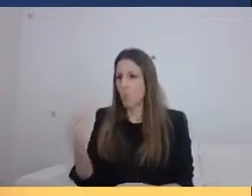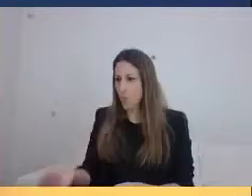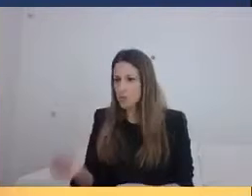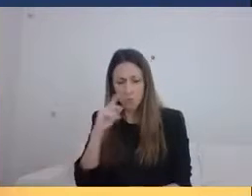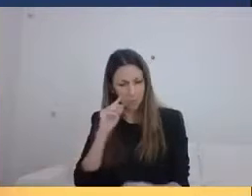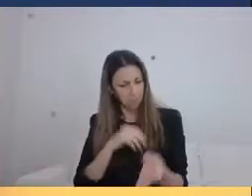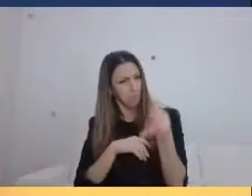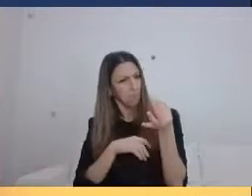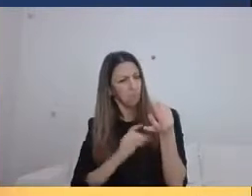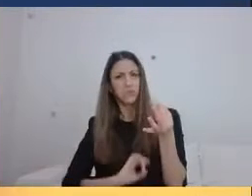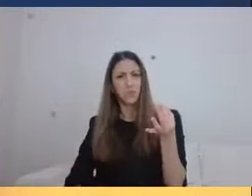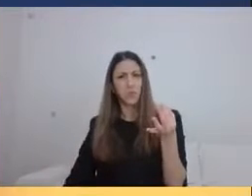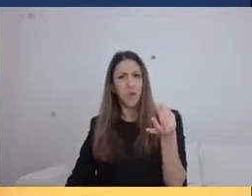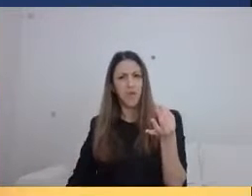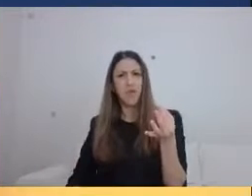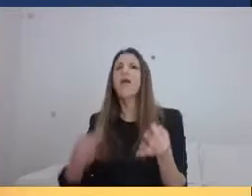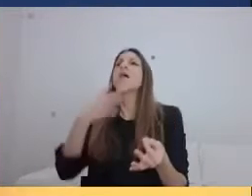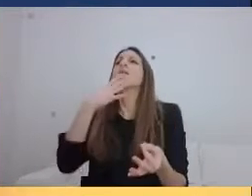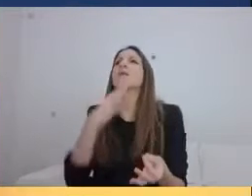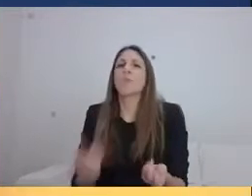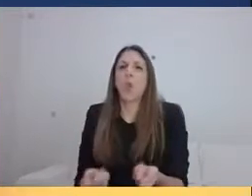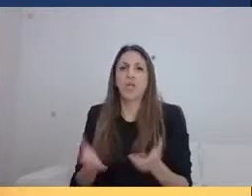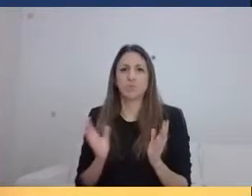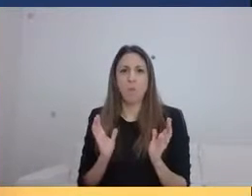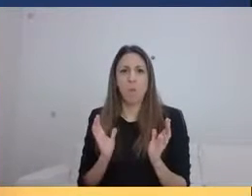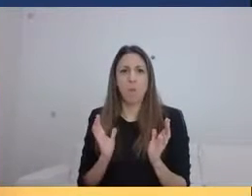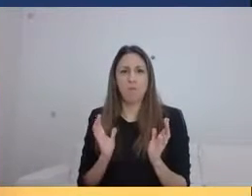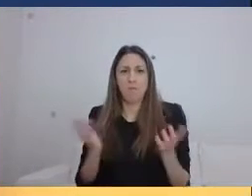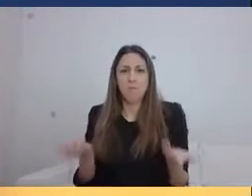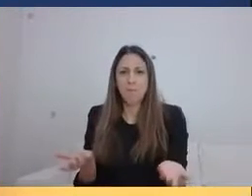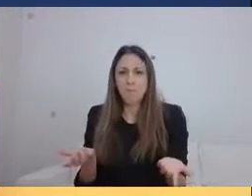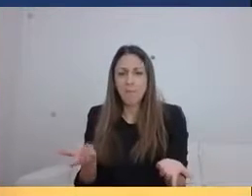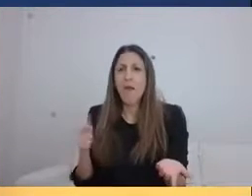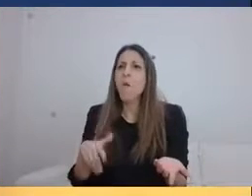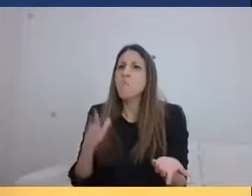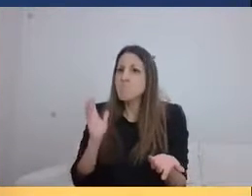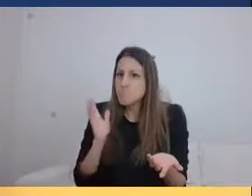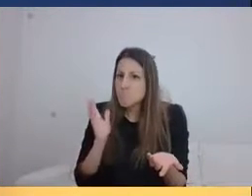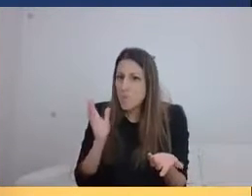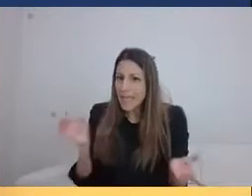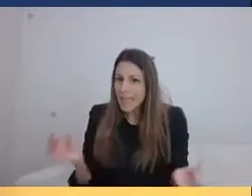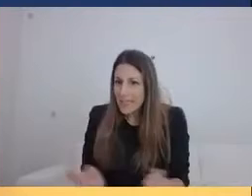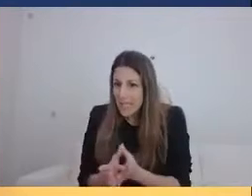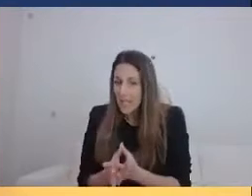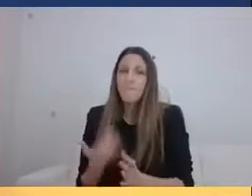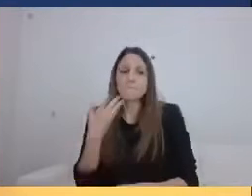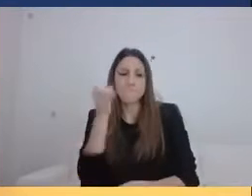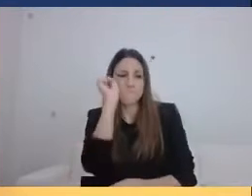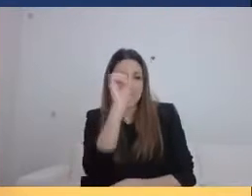γιατί πρέπει να το χρησιμοποιούμε εφόσον τελικά το καταπίνει η χελώνα.